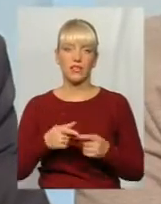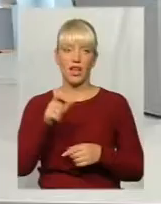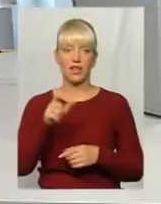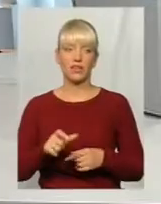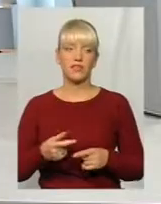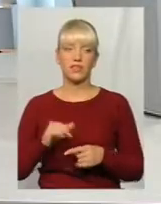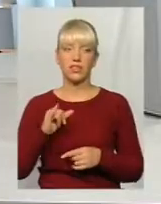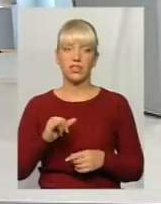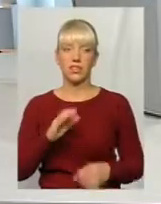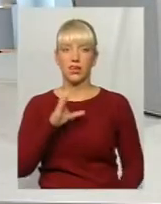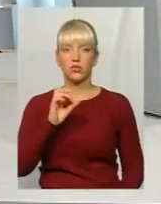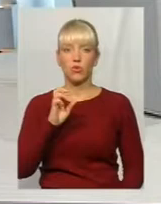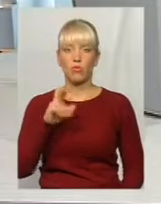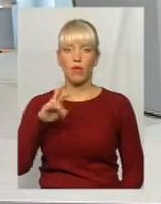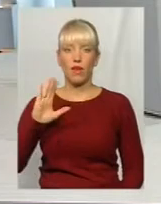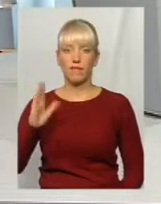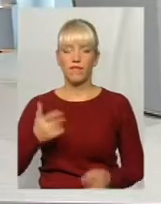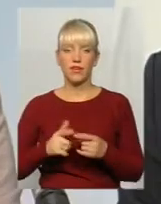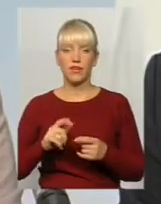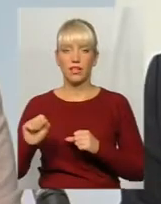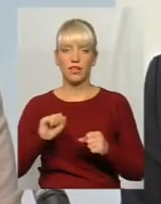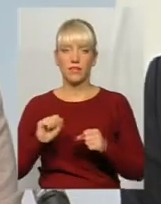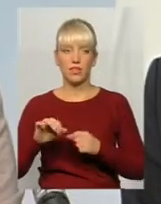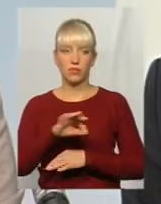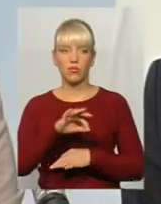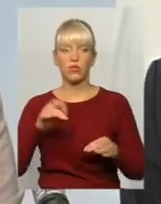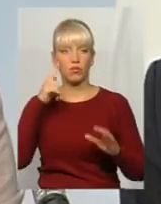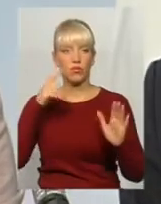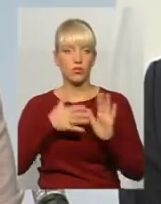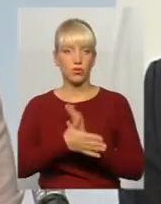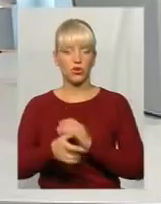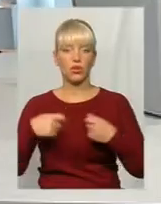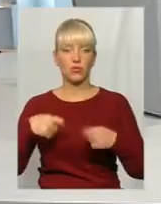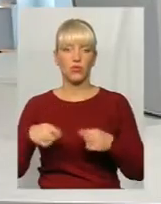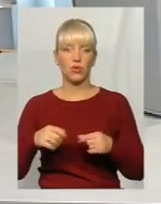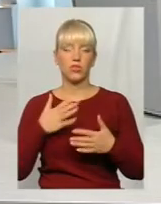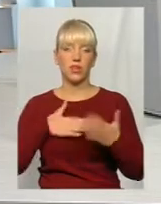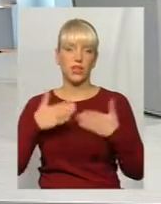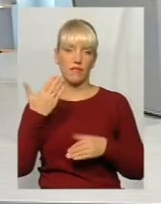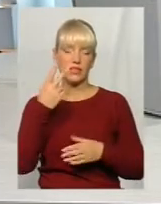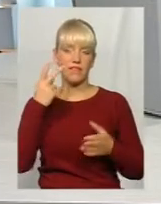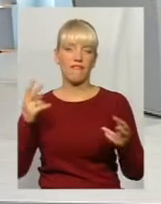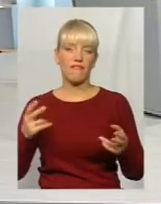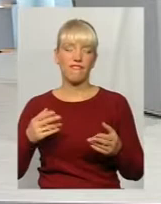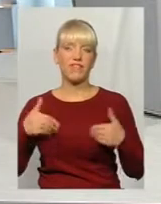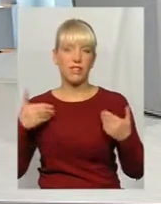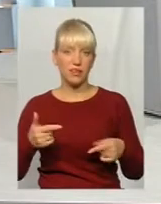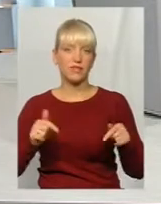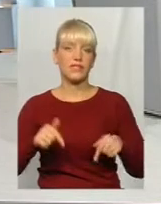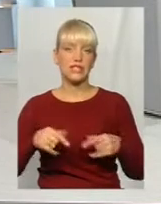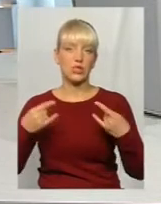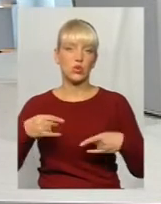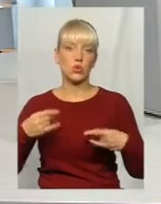вітання. Та Олексій Соболів, керівник проєкту «Прозоро продажі». Доброго дня. Рада вітати вас сьогодні у цій студії. Ми